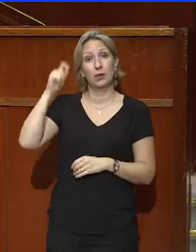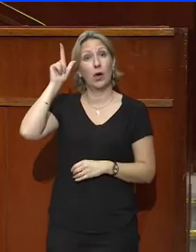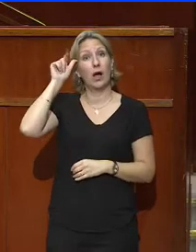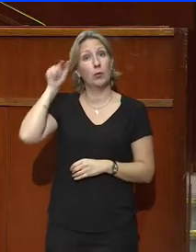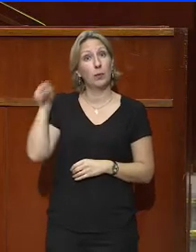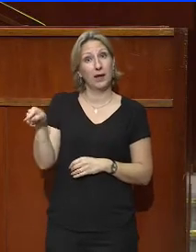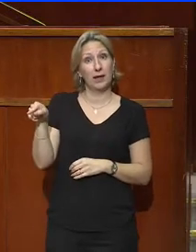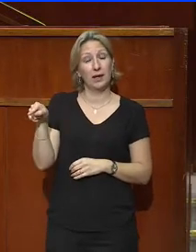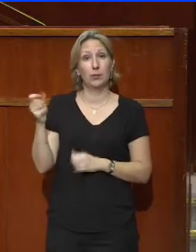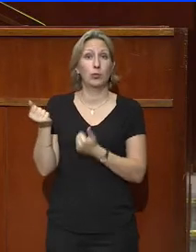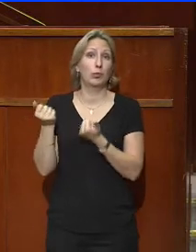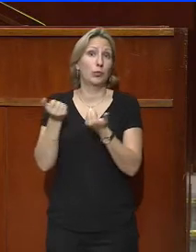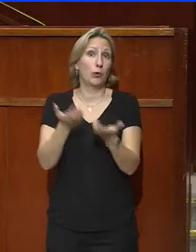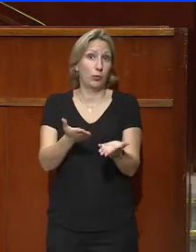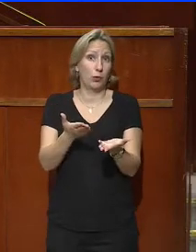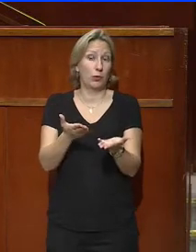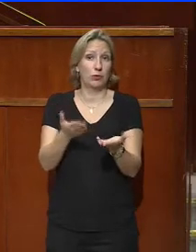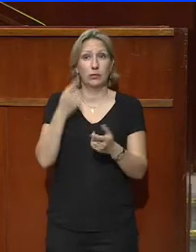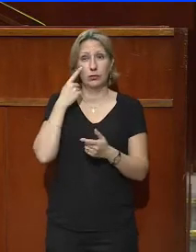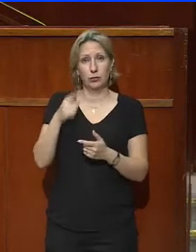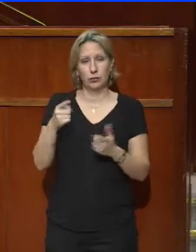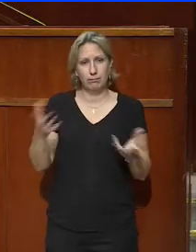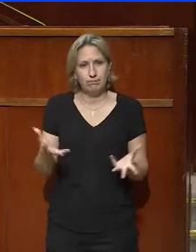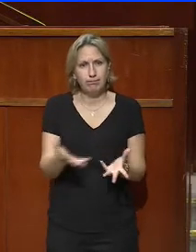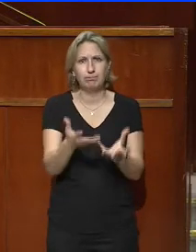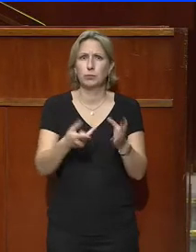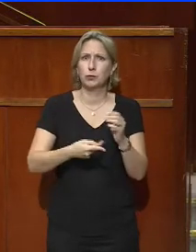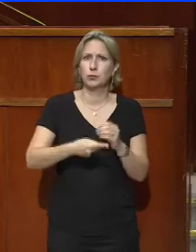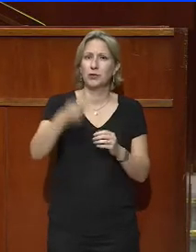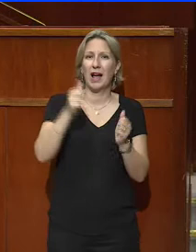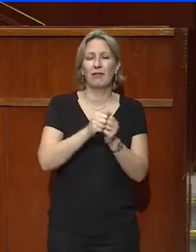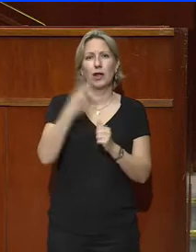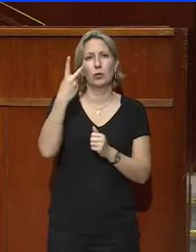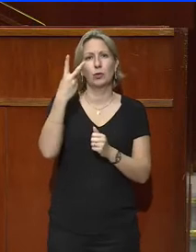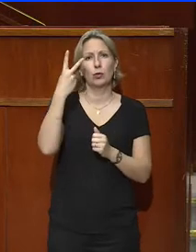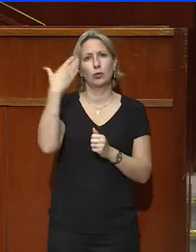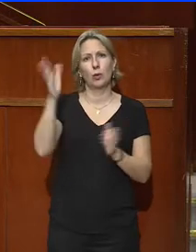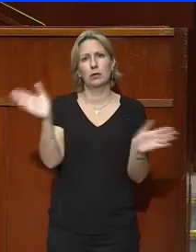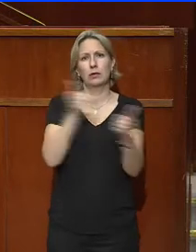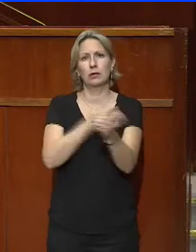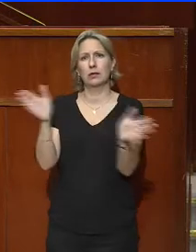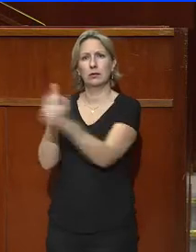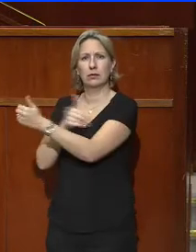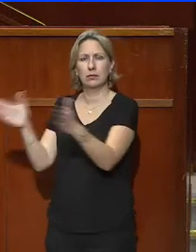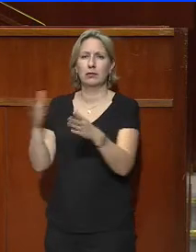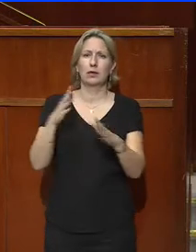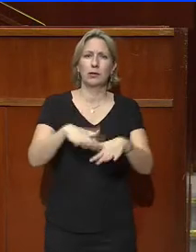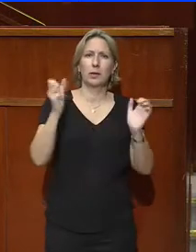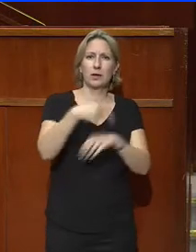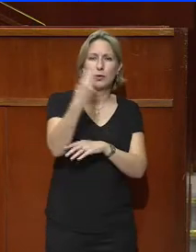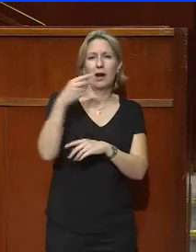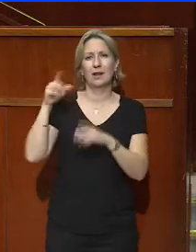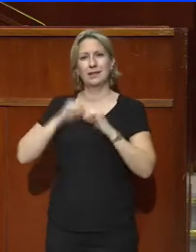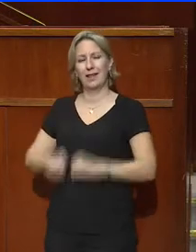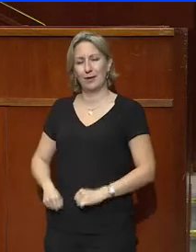République suggère et souhaite voir amplifier avec les deux autres chambres constitutionnelles. Dans le même temps qu'ils